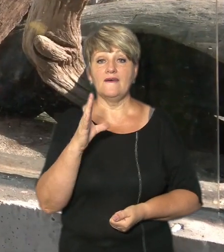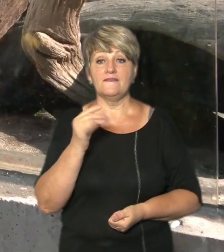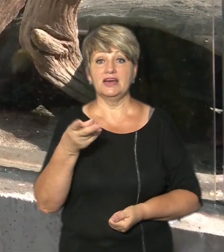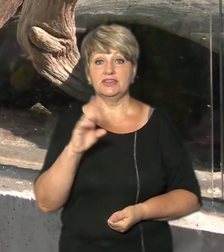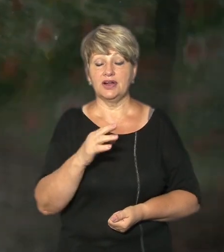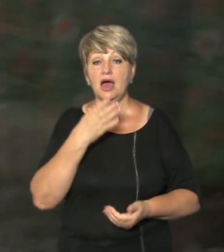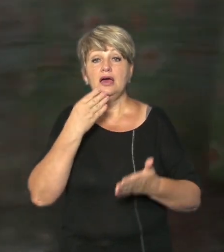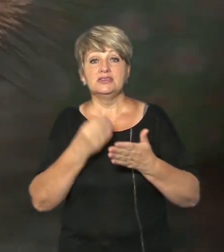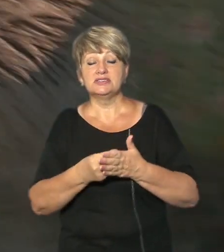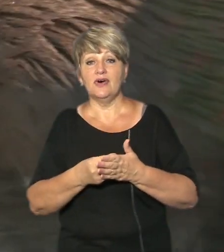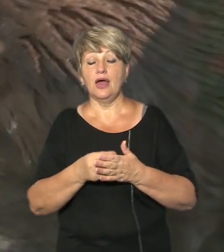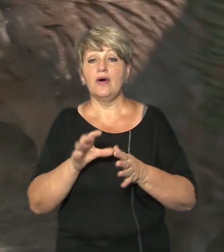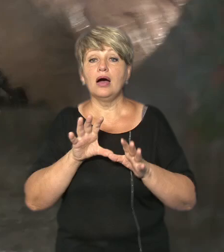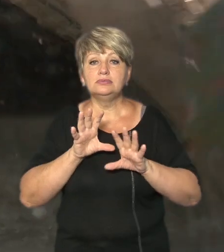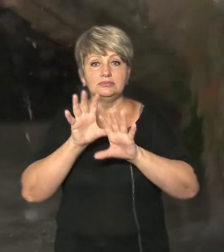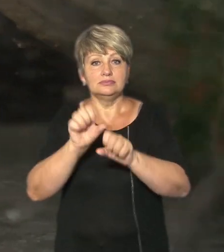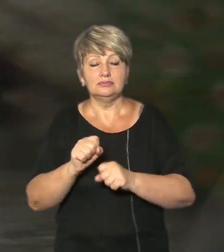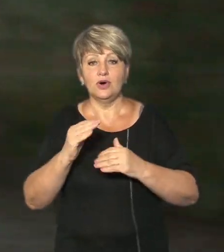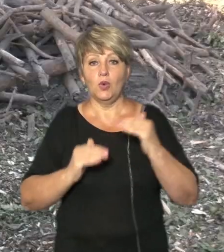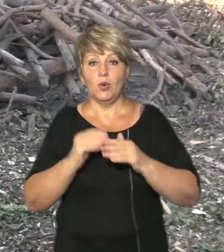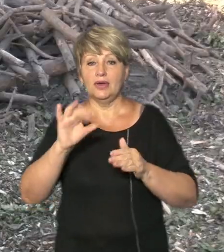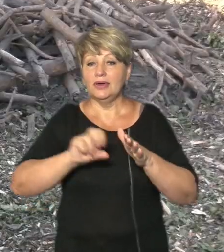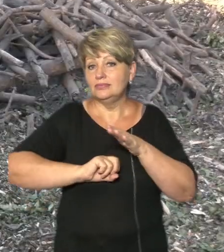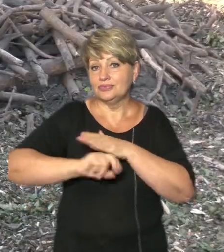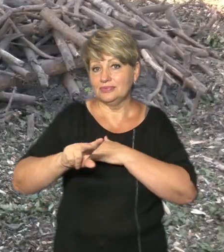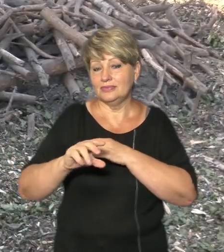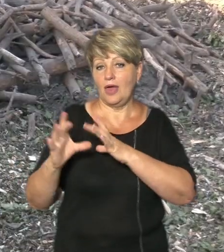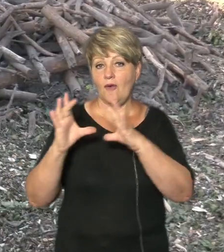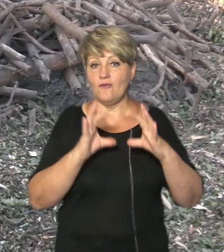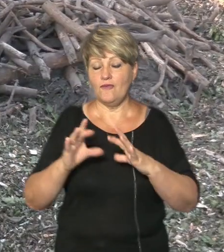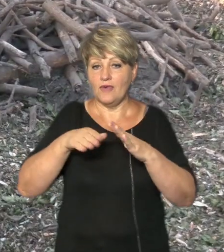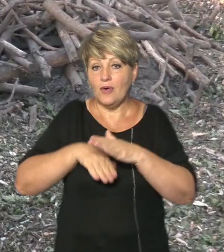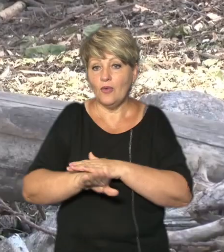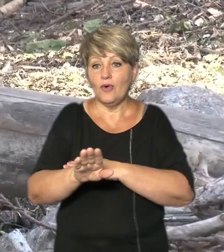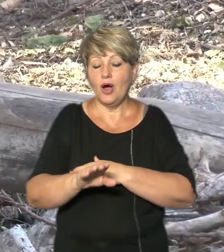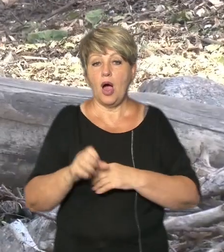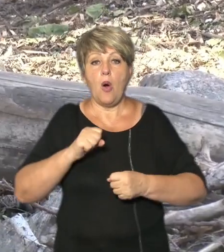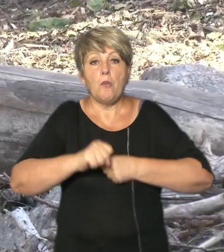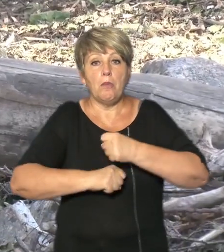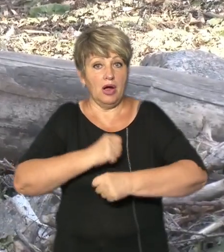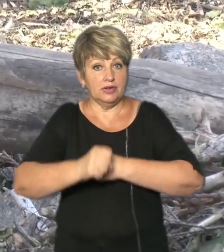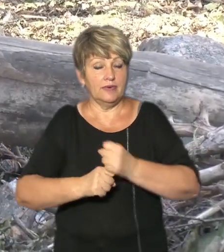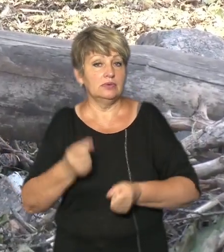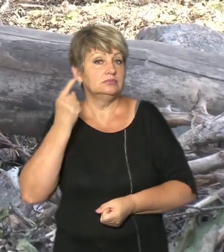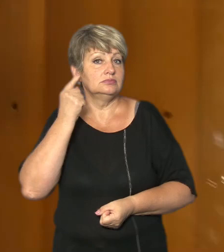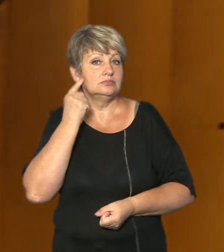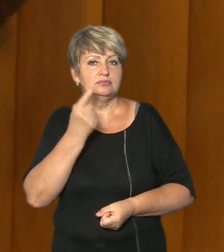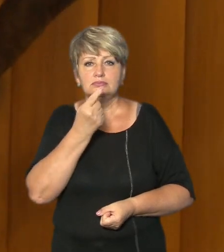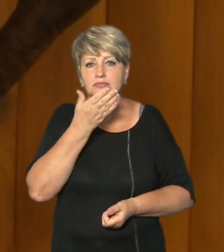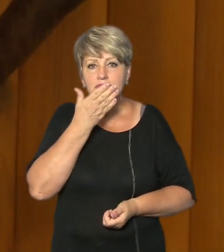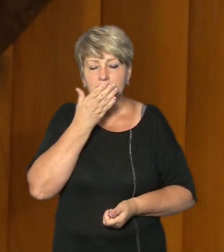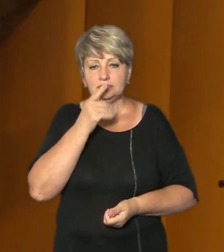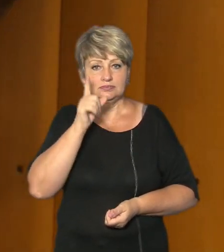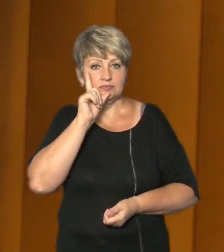поживу вихоплюють із рук годувальника та тікають до нірок Ведмеді ж, зачуше смачненька, вилазять із барлогів, але по